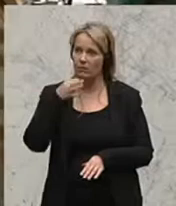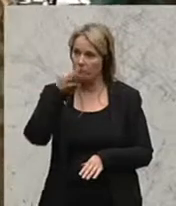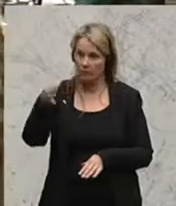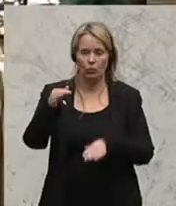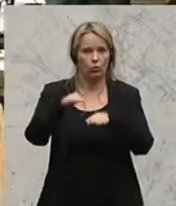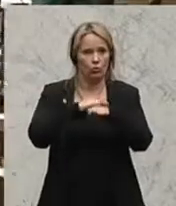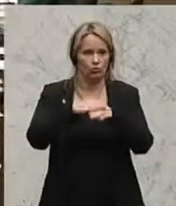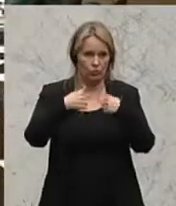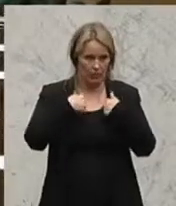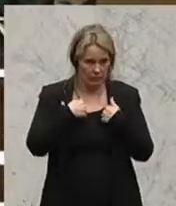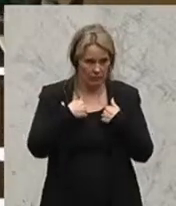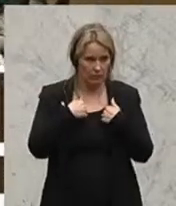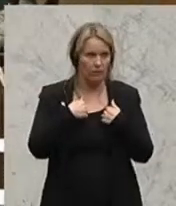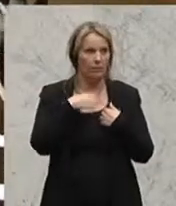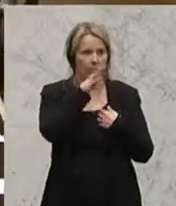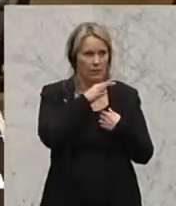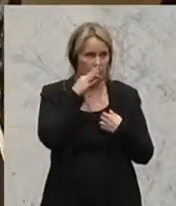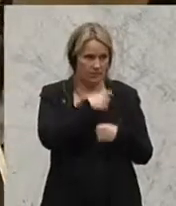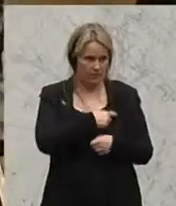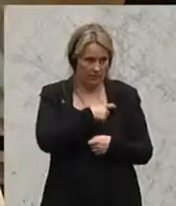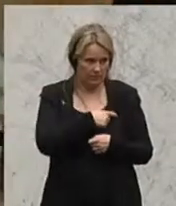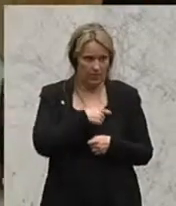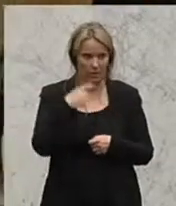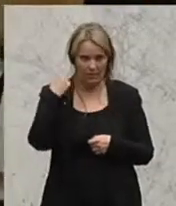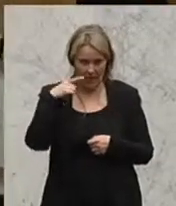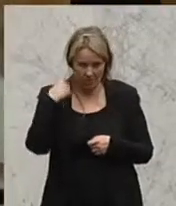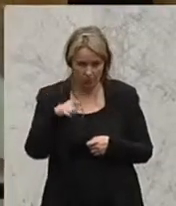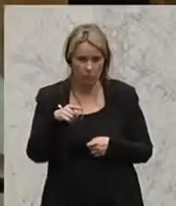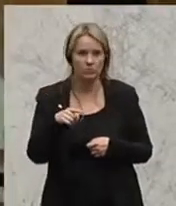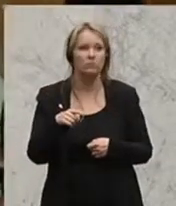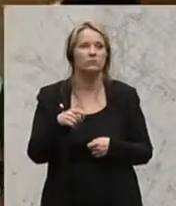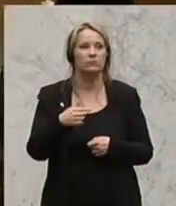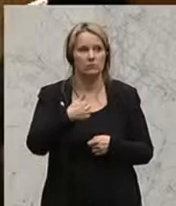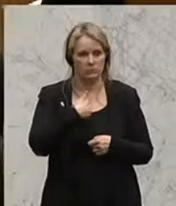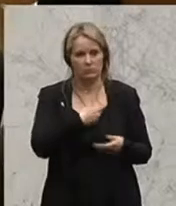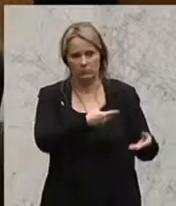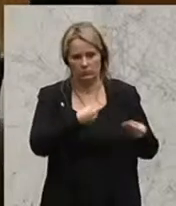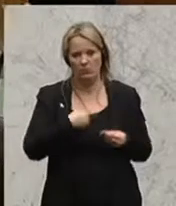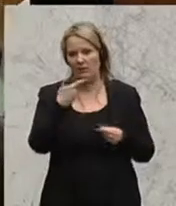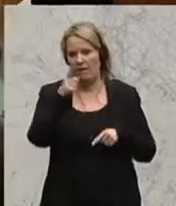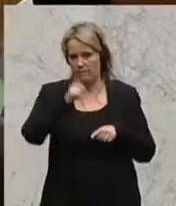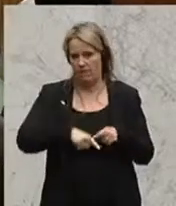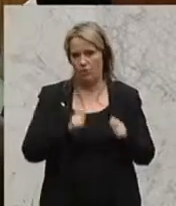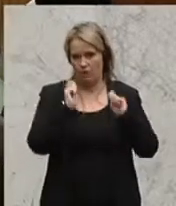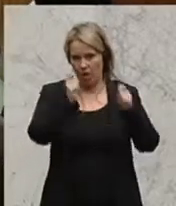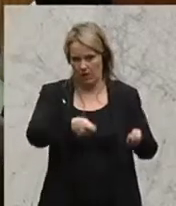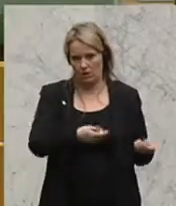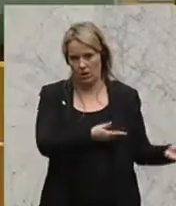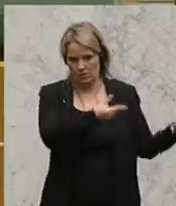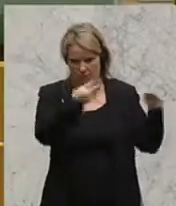entschuldige ich mich bei der Fraktion der NEOS. Mir wurden zwei falsche Anträge hier